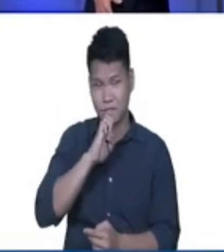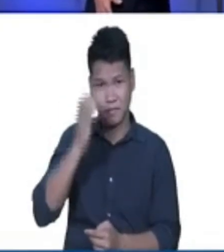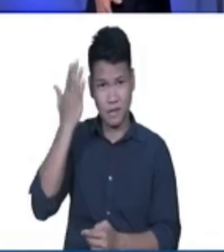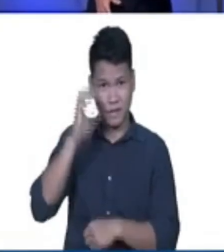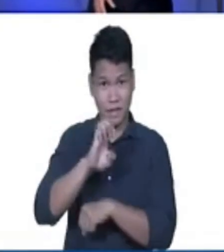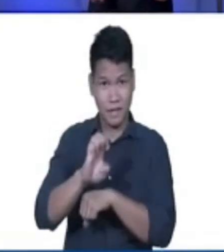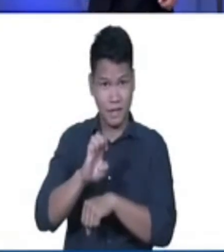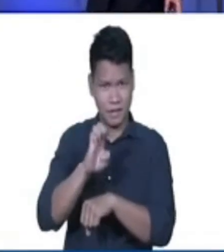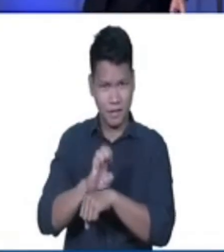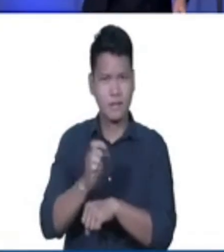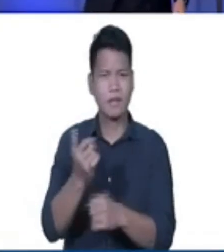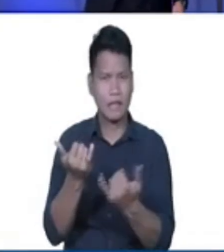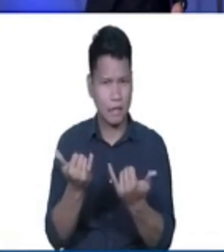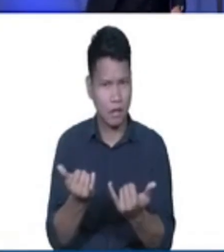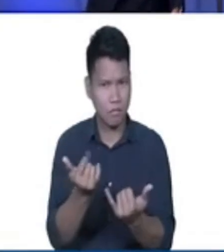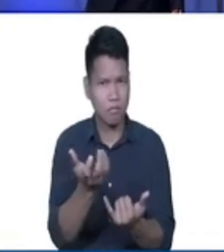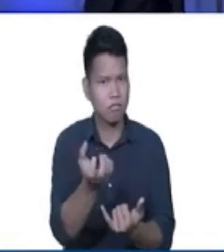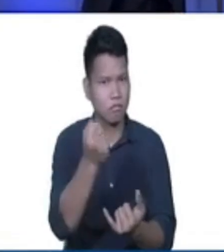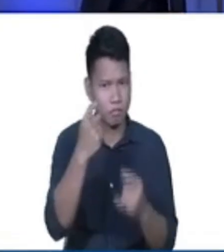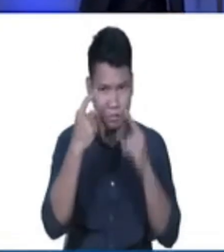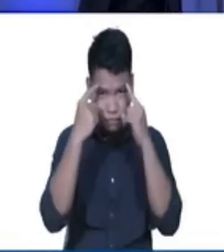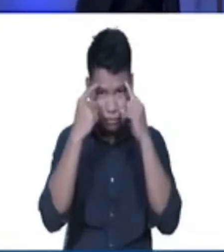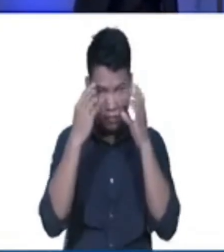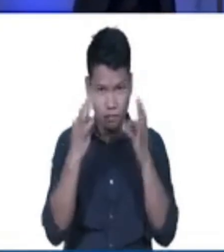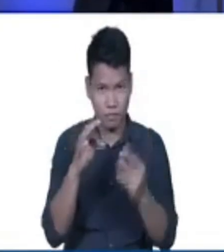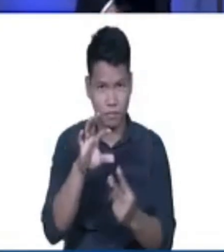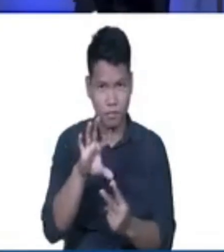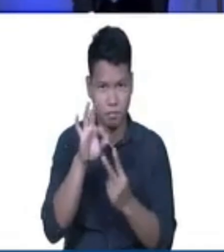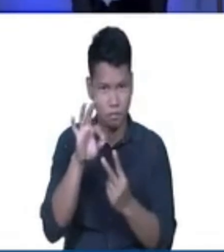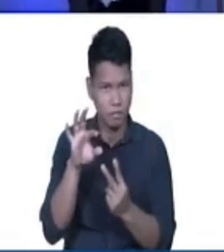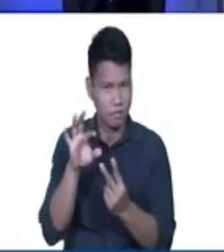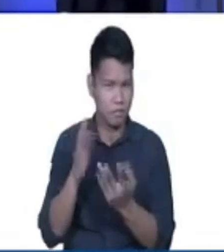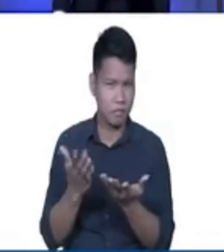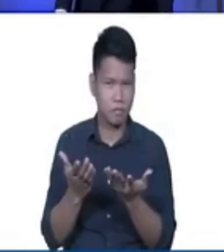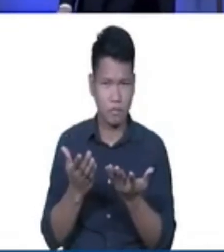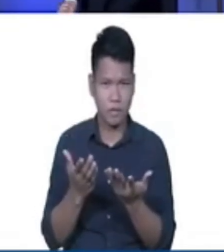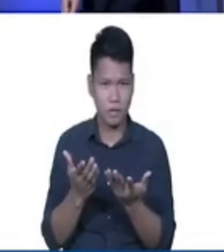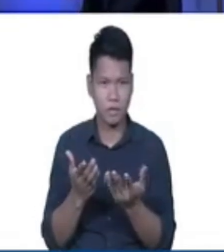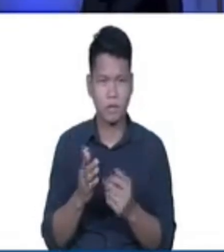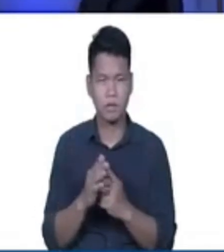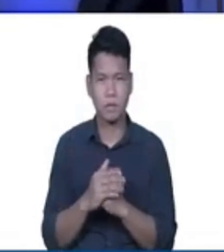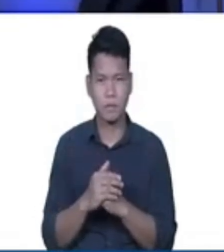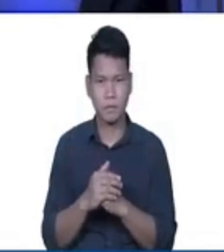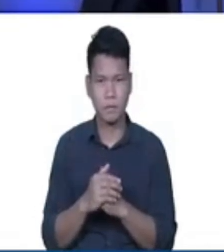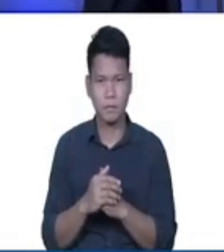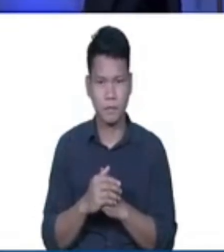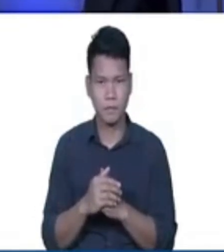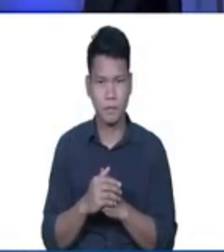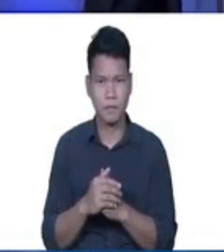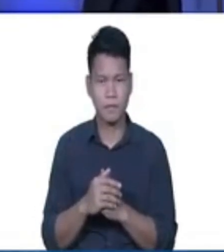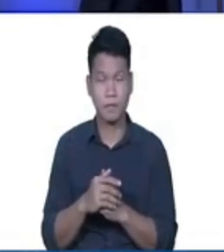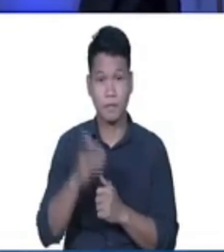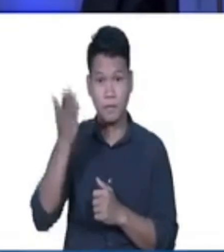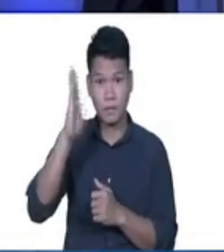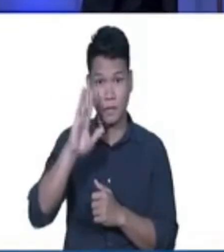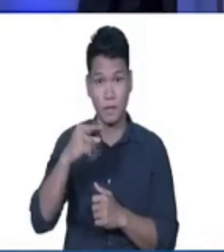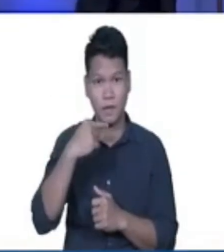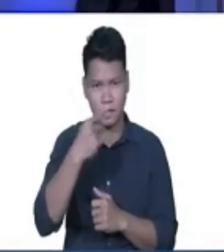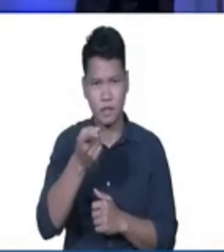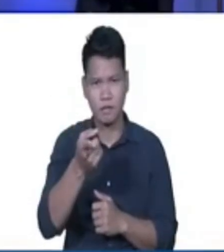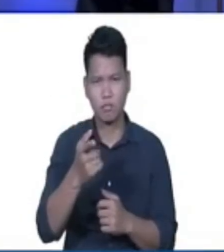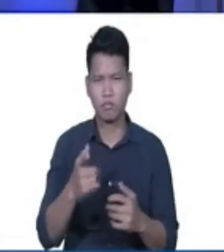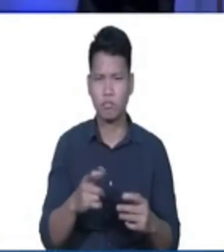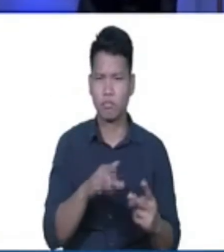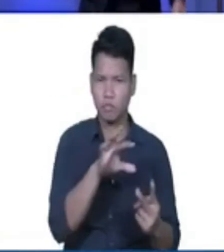a choice your choice is the hinges of your destiny ang sabi po ng Panginoon choose